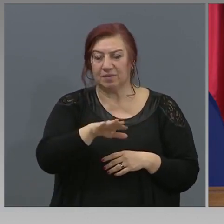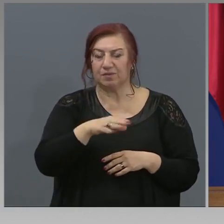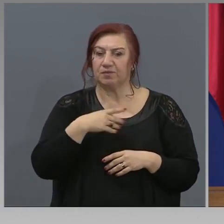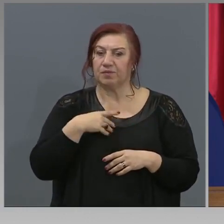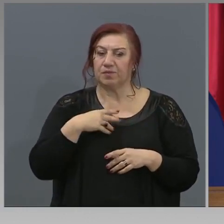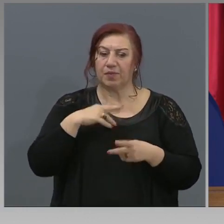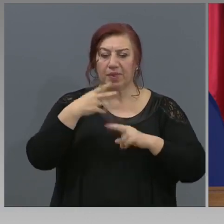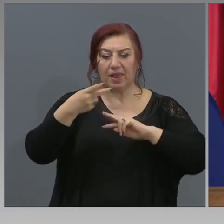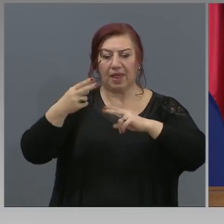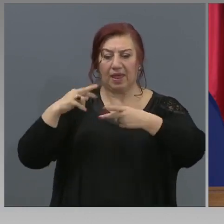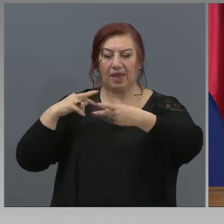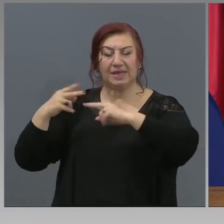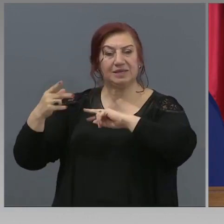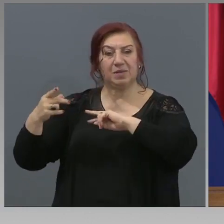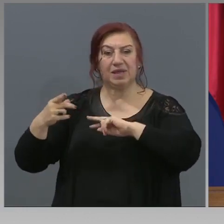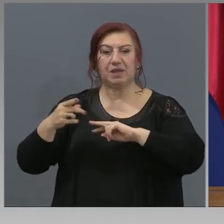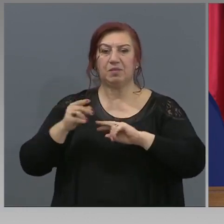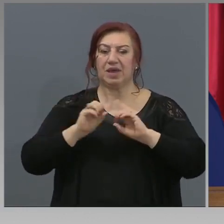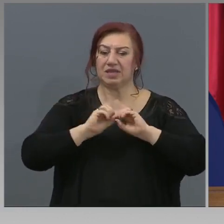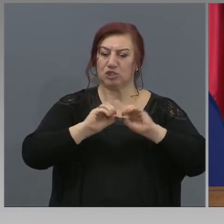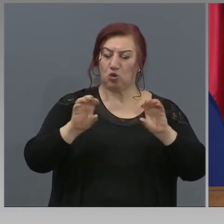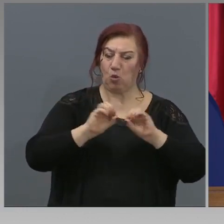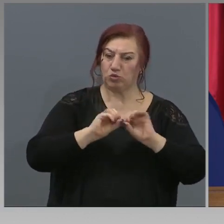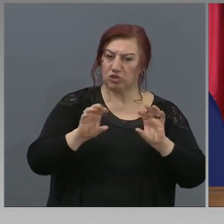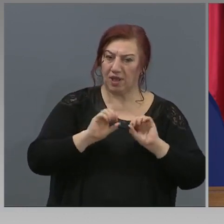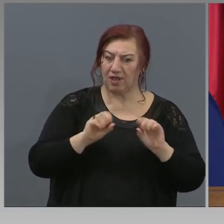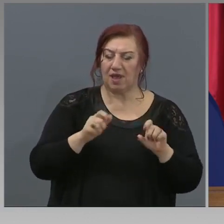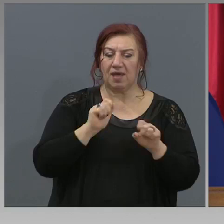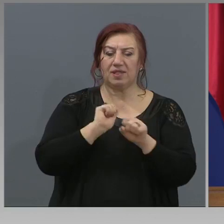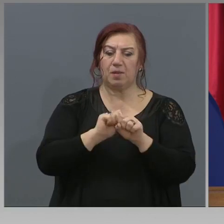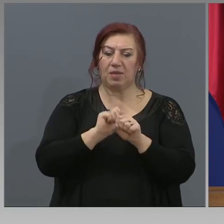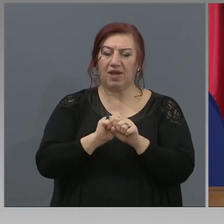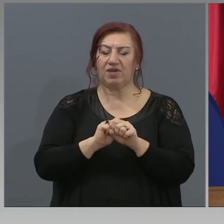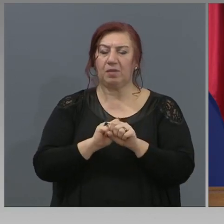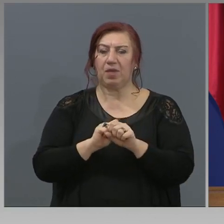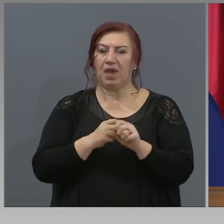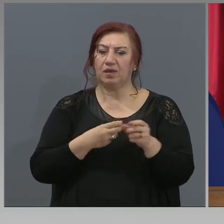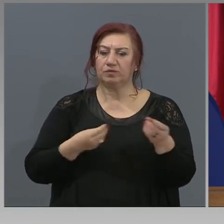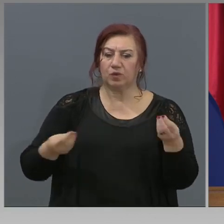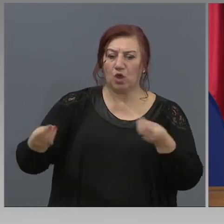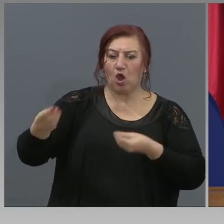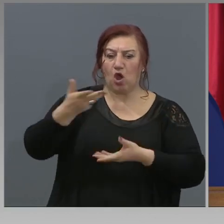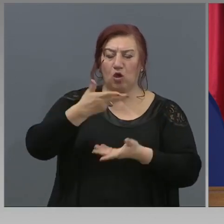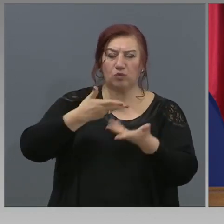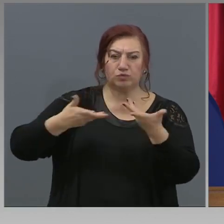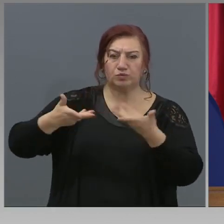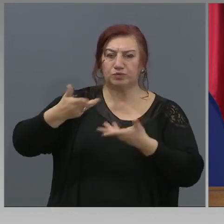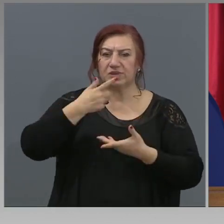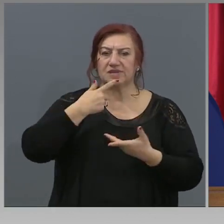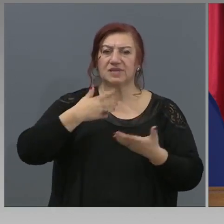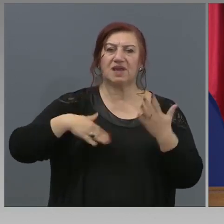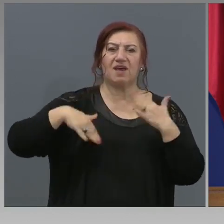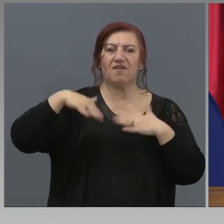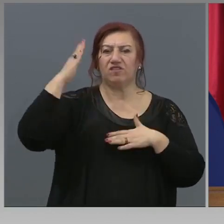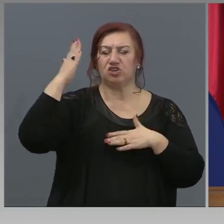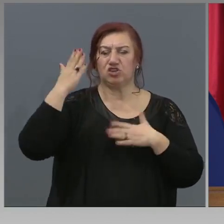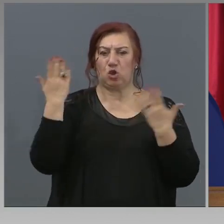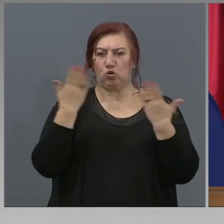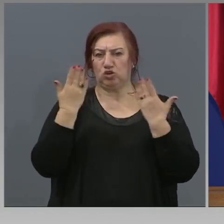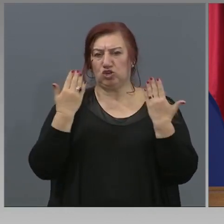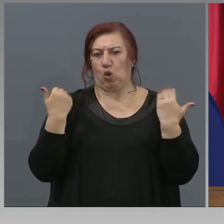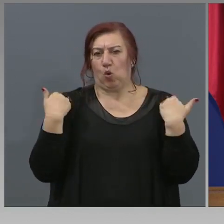Разминихме съобщения конферентно с виждите училища, те казаха, че няма